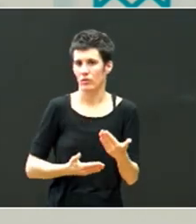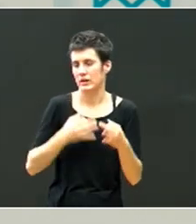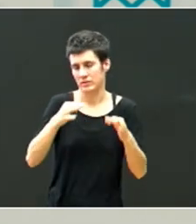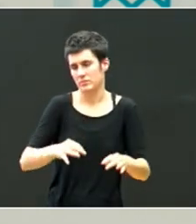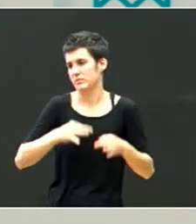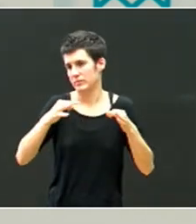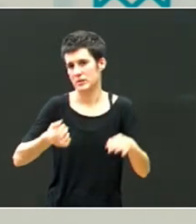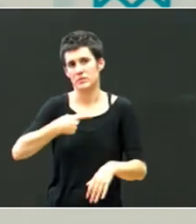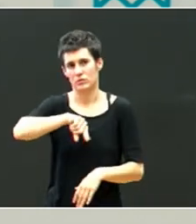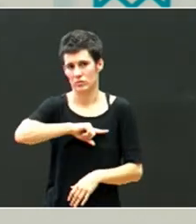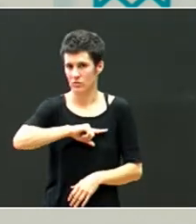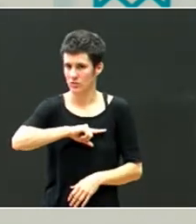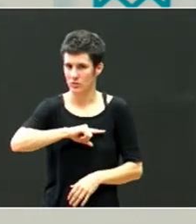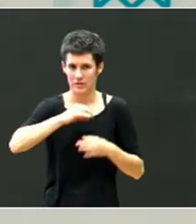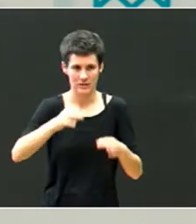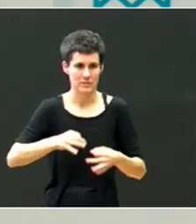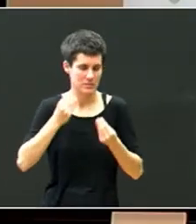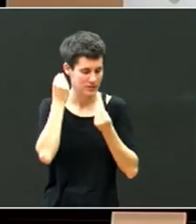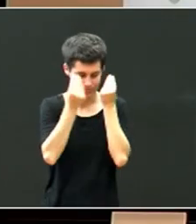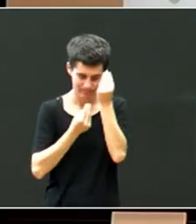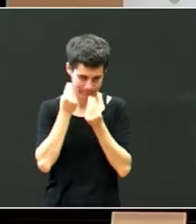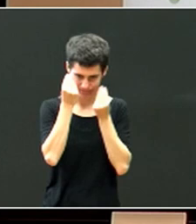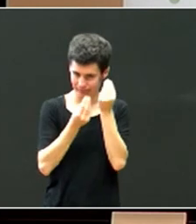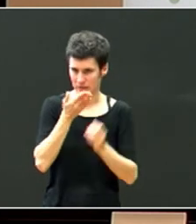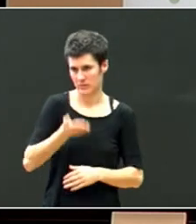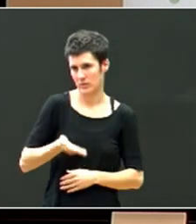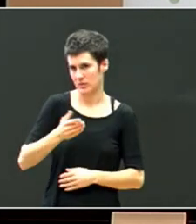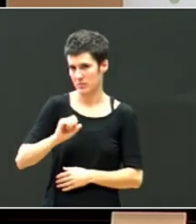horren hausnarketa inia, aurrek aldetik,